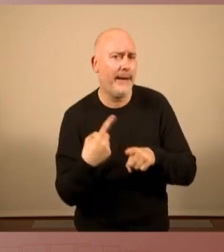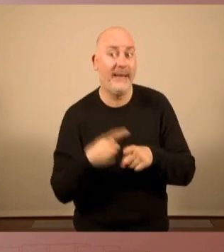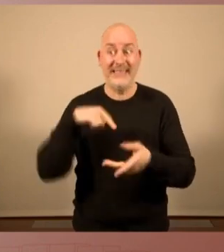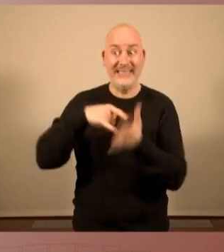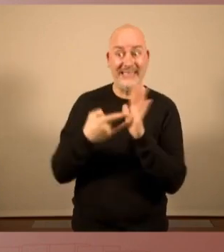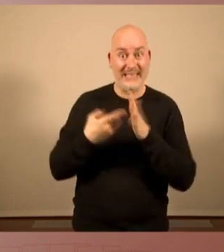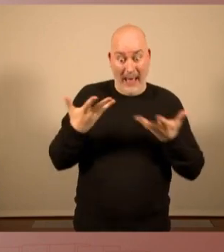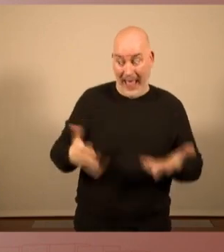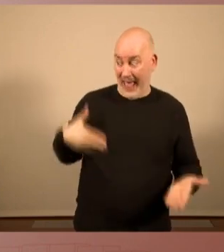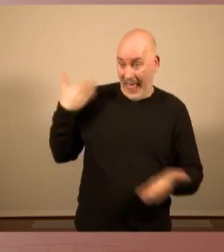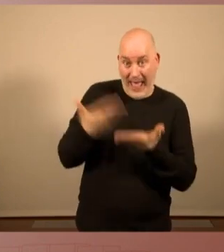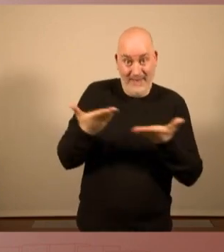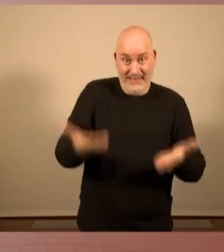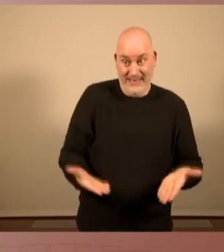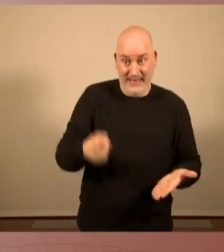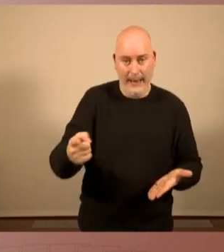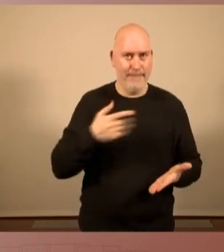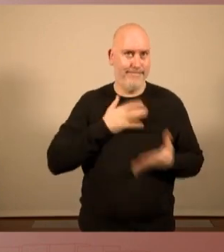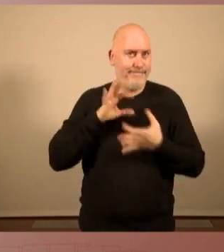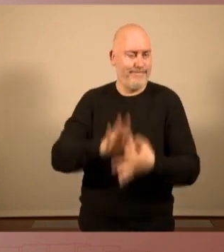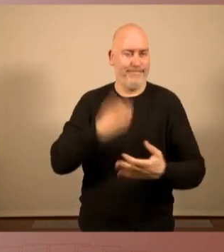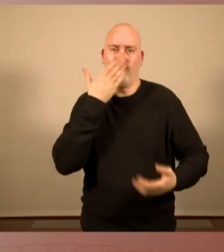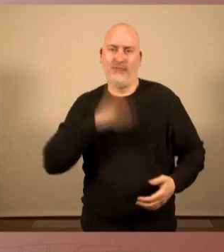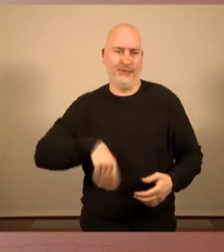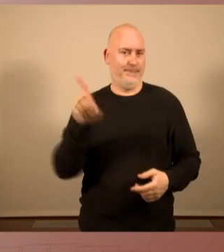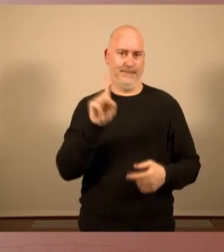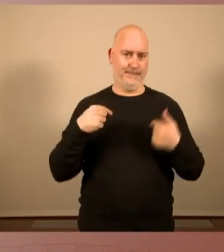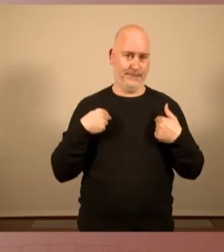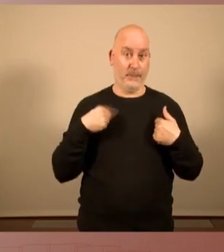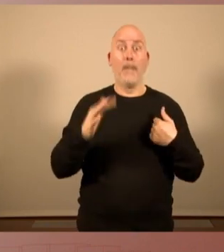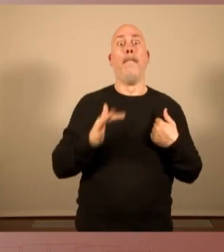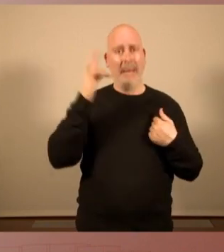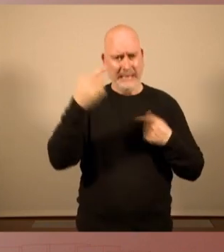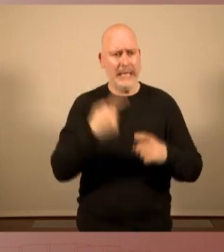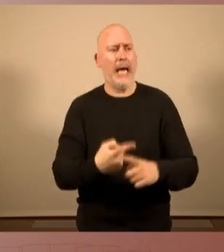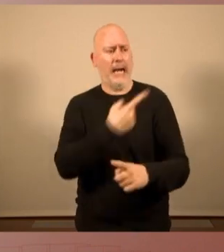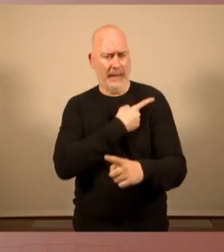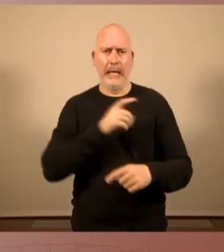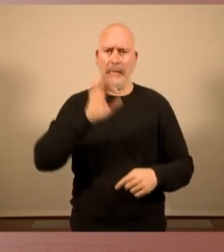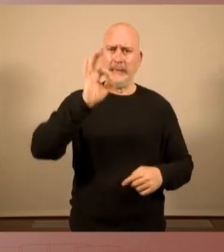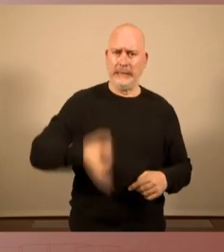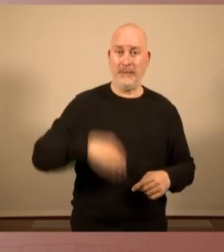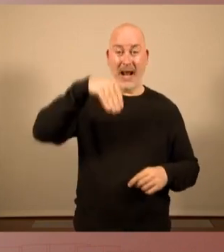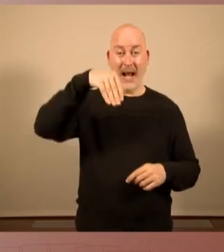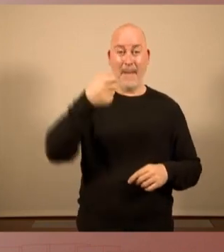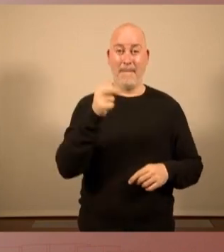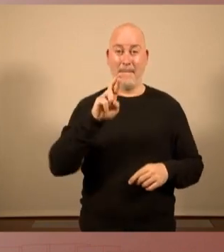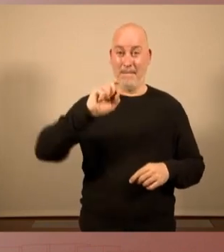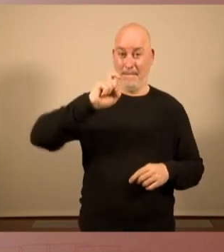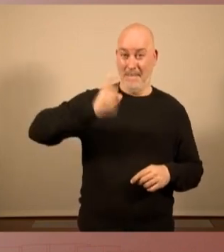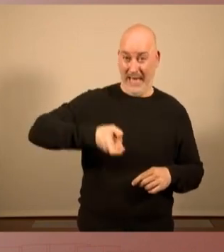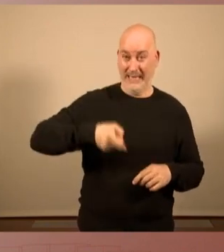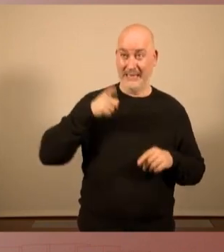nostre sistema. I, a més, sí, som radicals. Perquè, com deia Marx i desenvolupa Angela